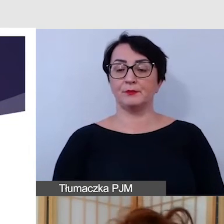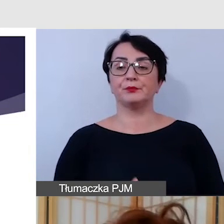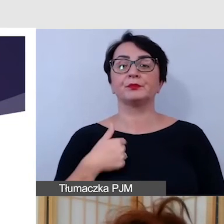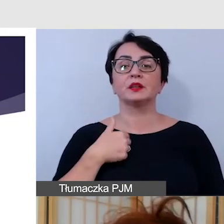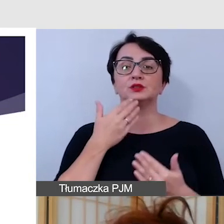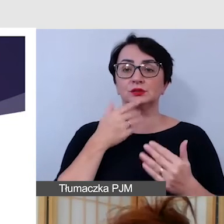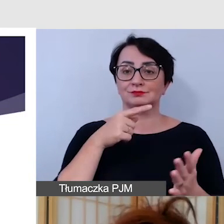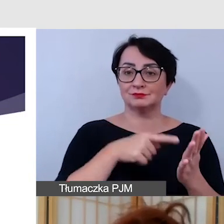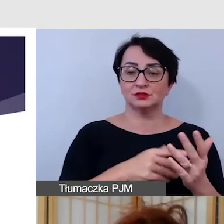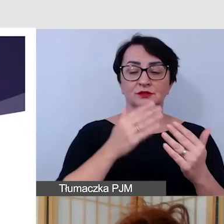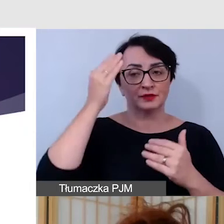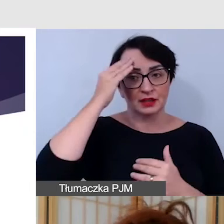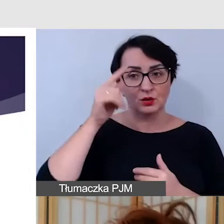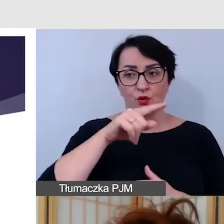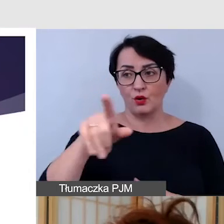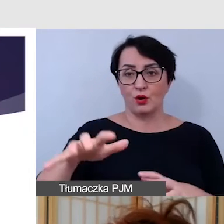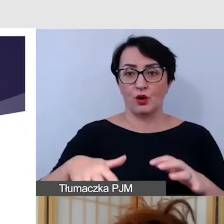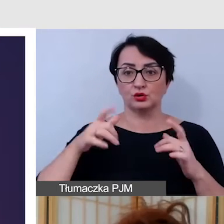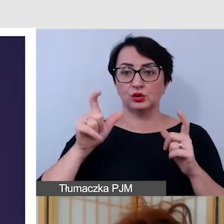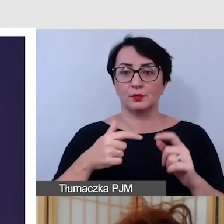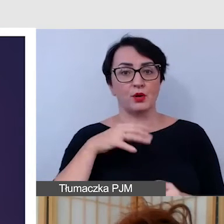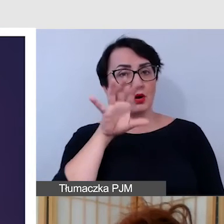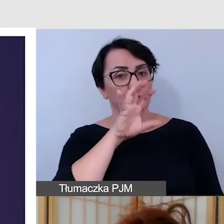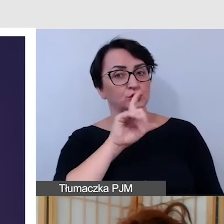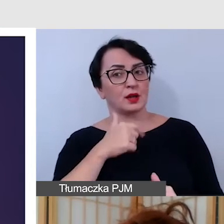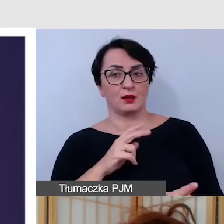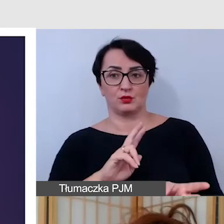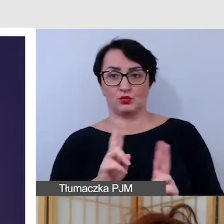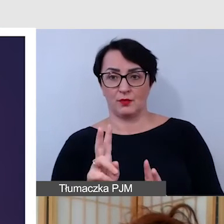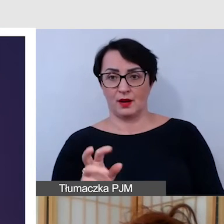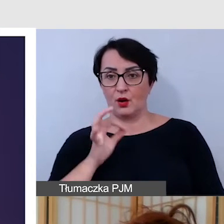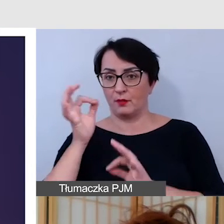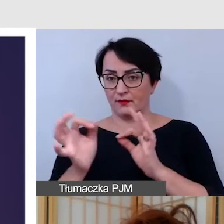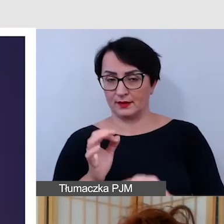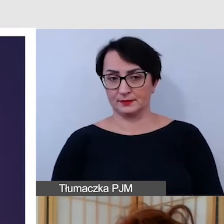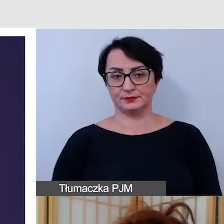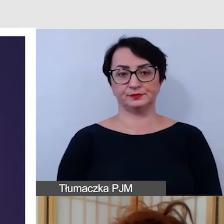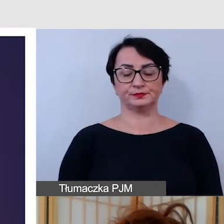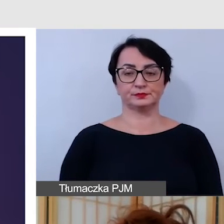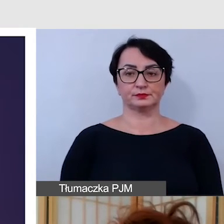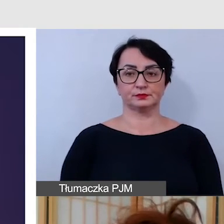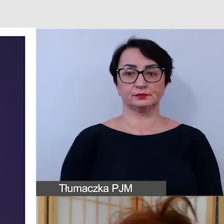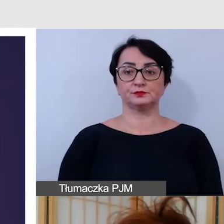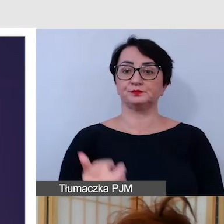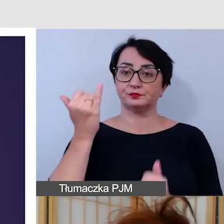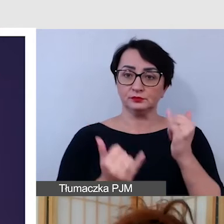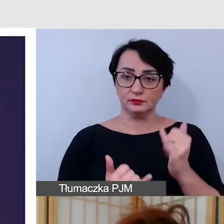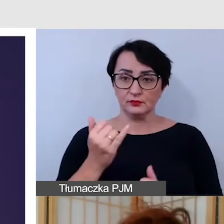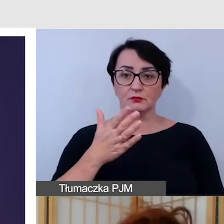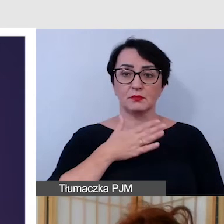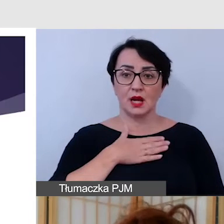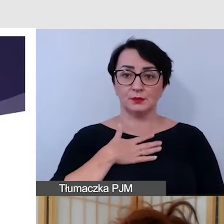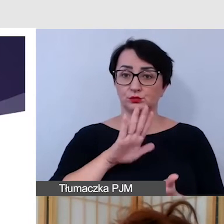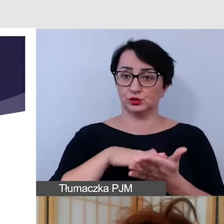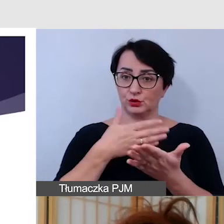osoby śledzą to, co pokazuje, co tłumaczę. Dlatego, jeżeli, tak jak mówiłam, mamy jakieś przykłady